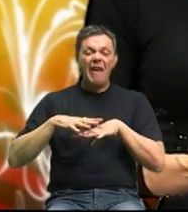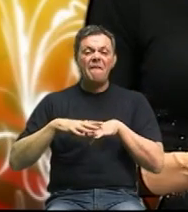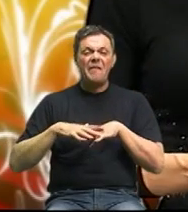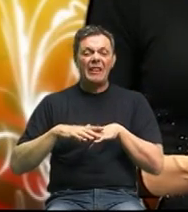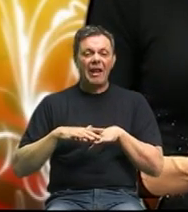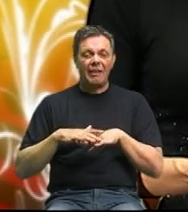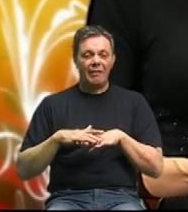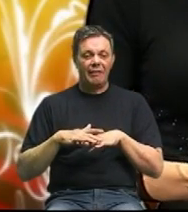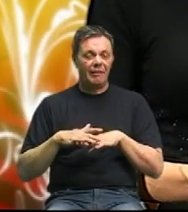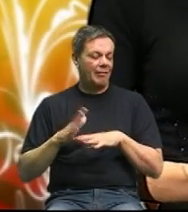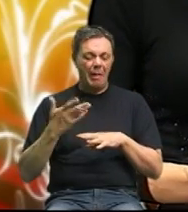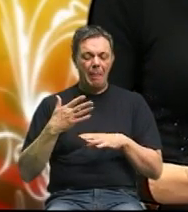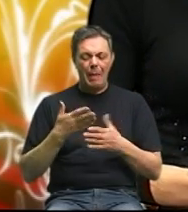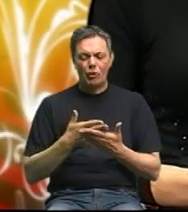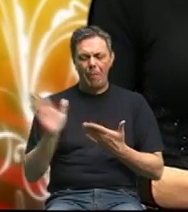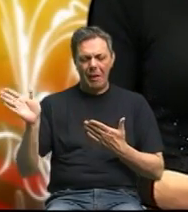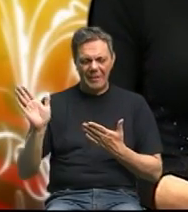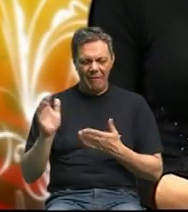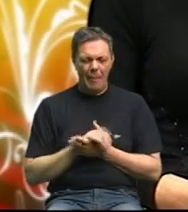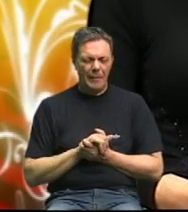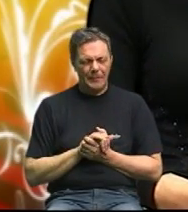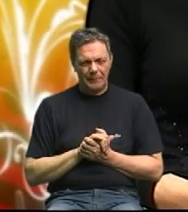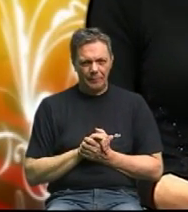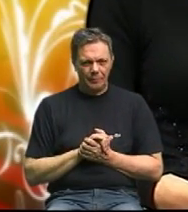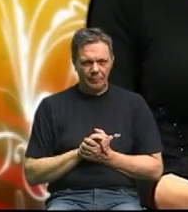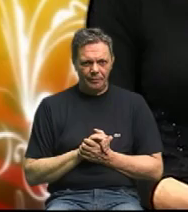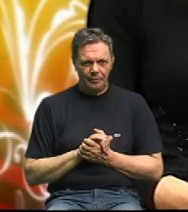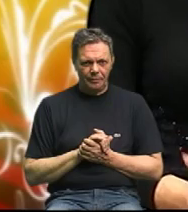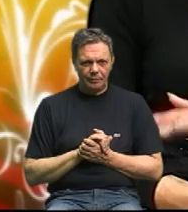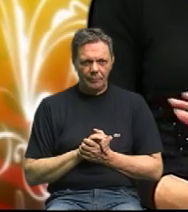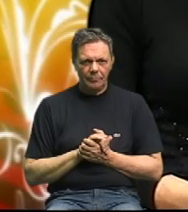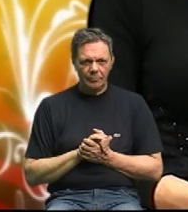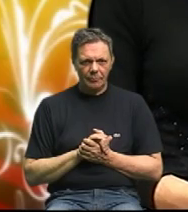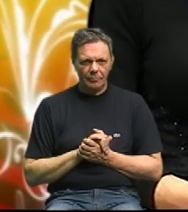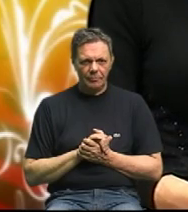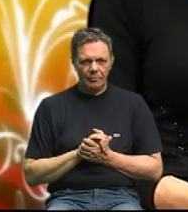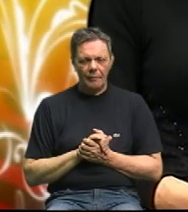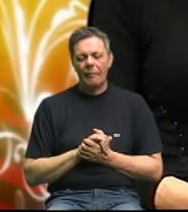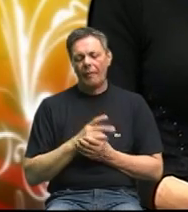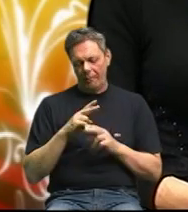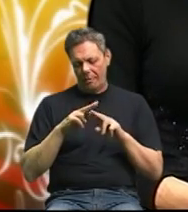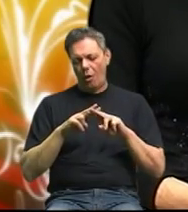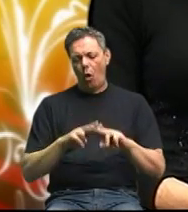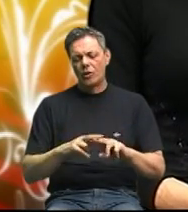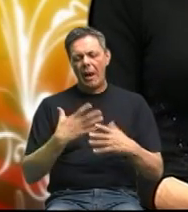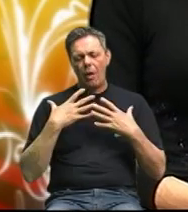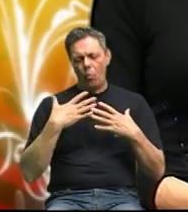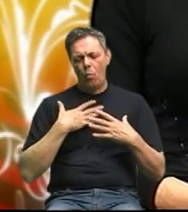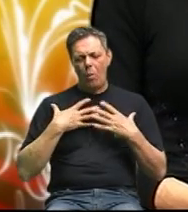ove karcinogene i masnoće izbacivati iz tijela vani preko ureji ne ode sve ostane u tijelu